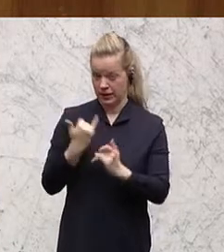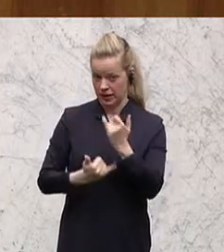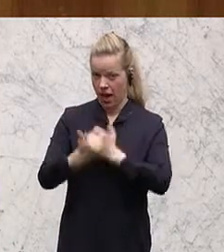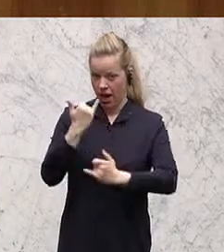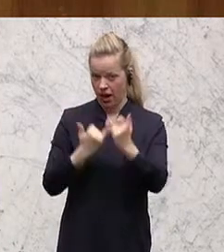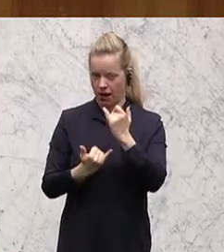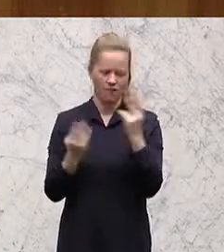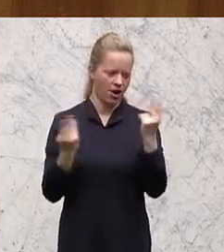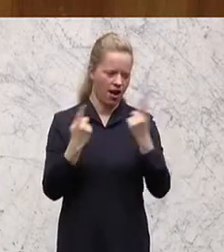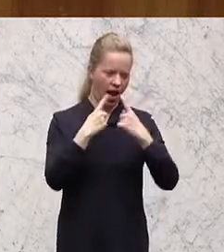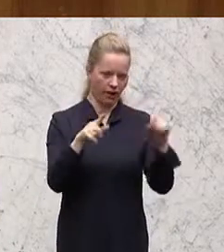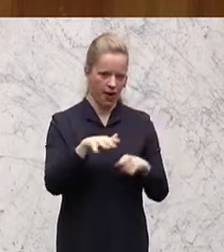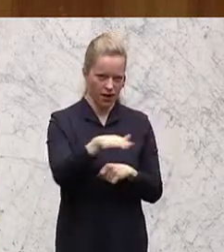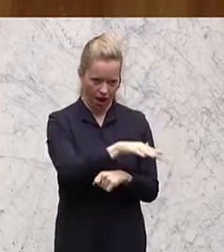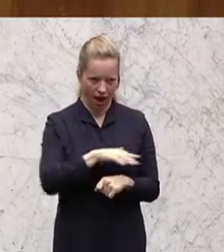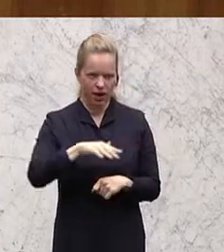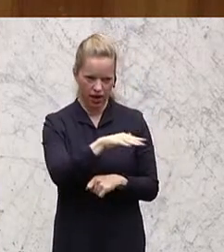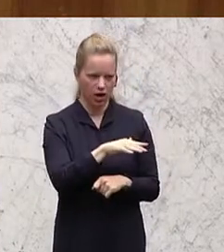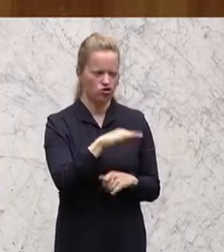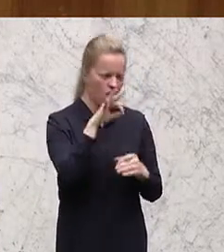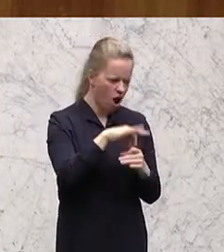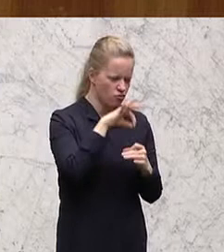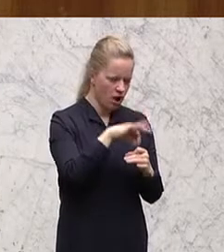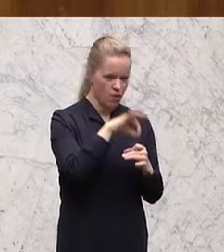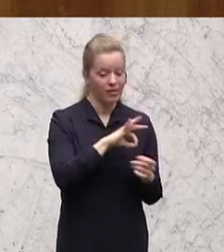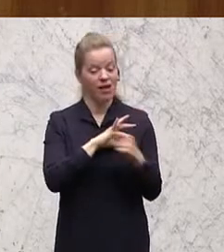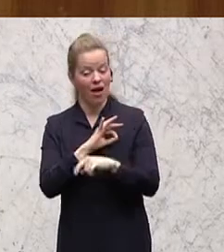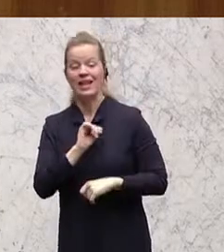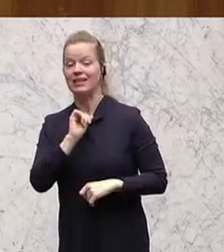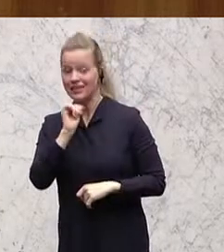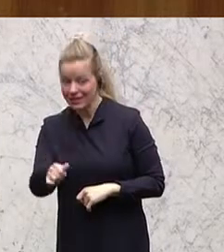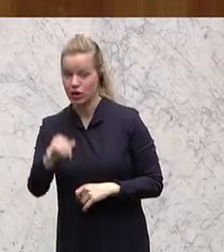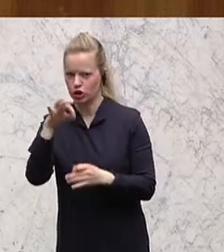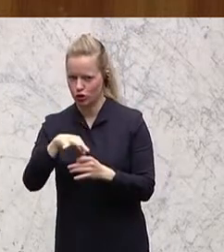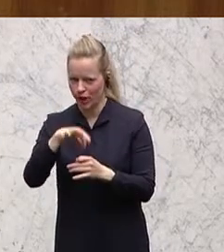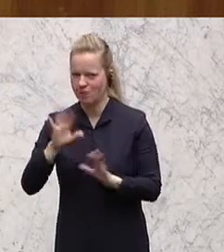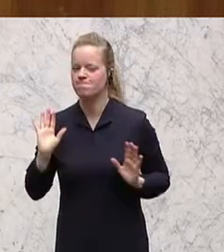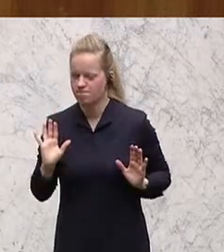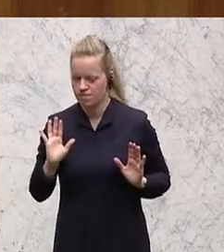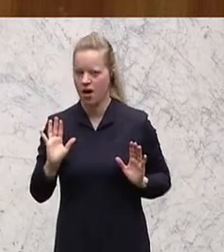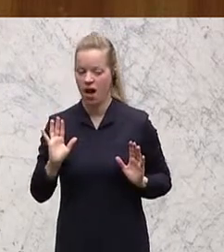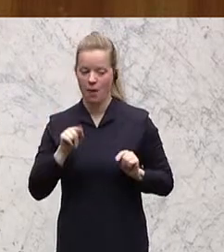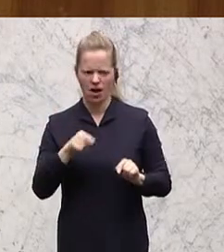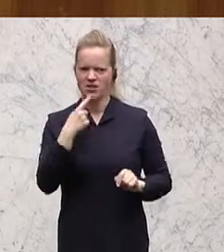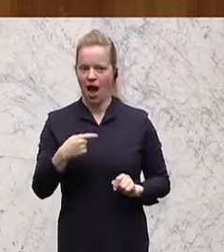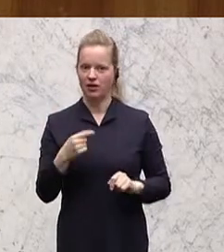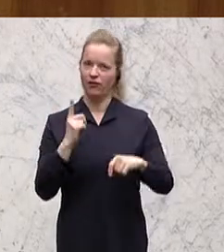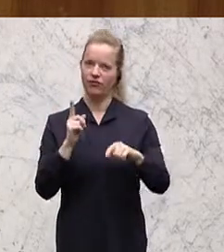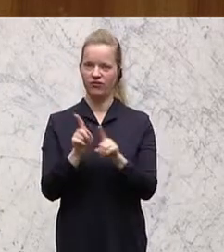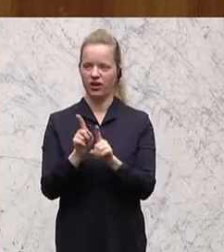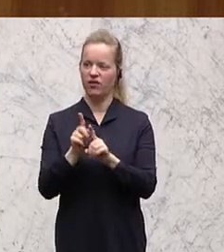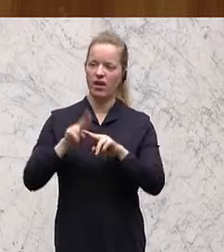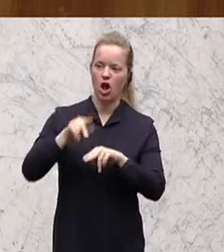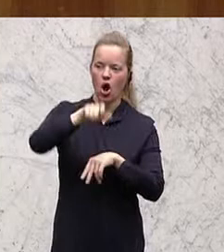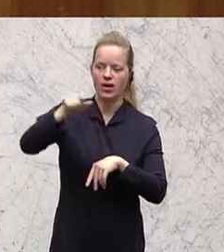eingespart. Das als positive Entwicklung zu nennen, halte ich für unfassbar zynisch und ist